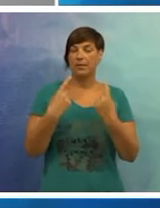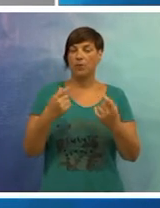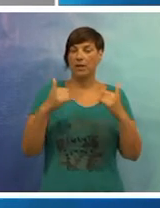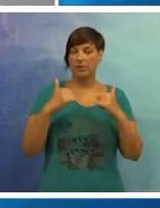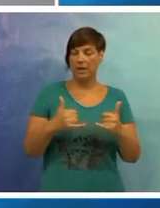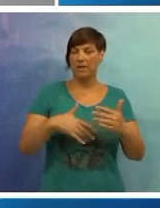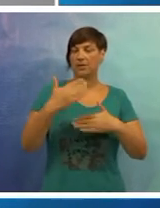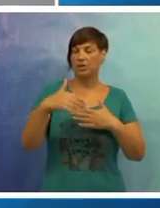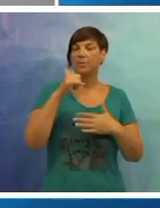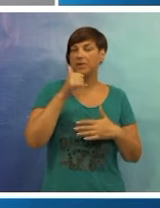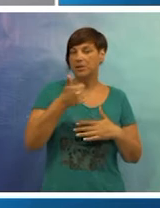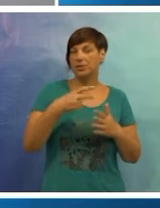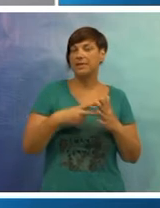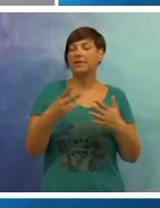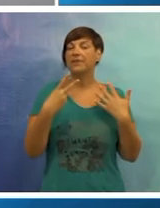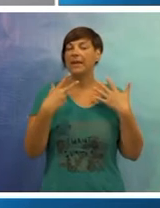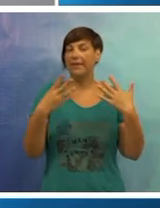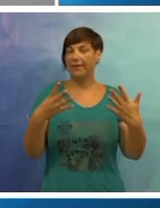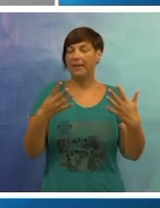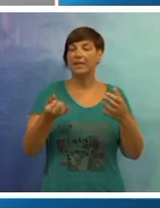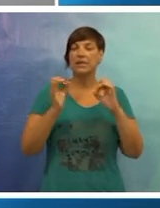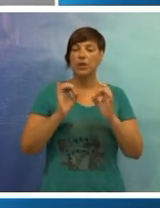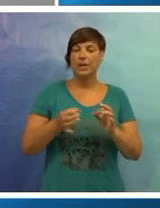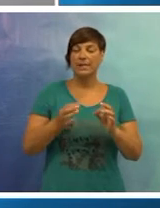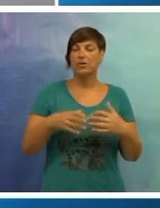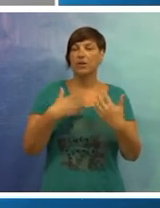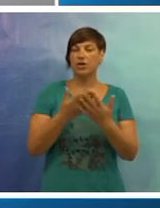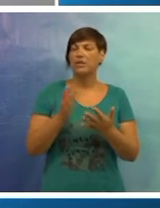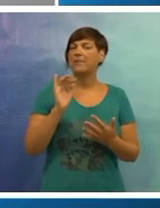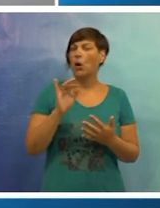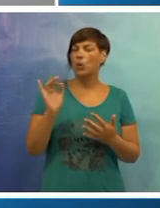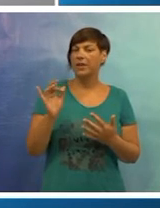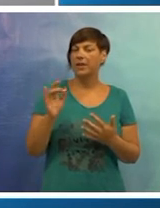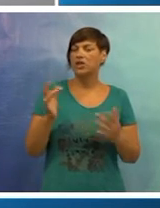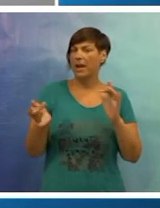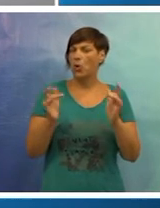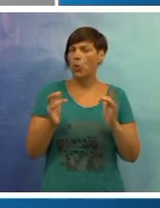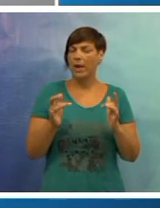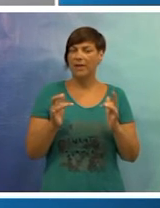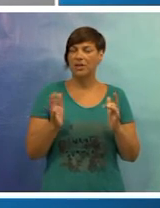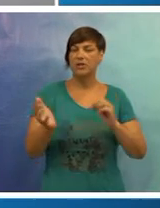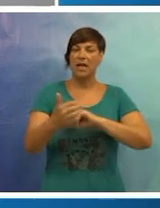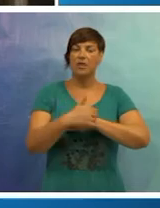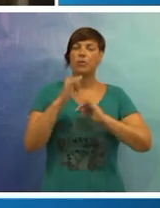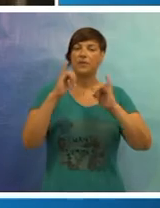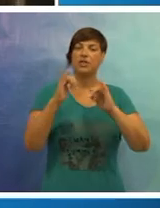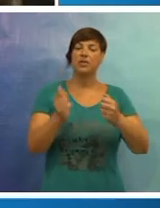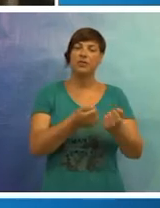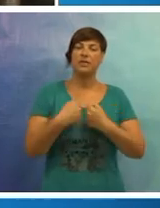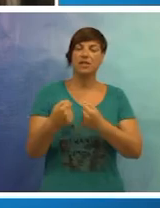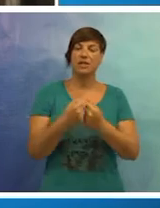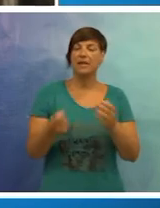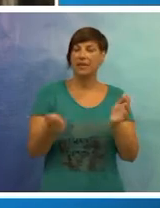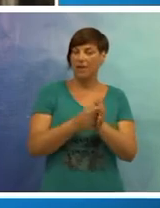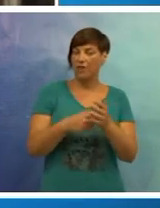malo situaciju danas i koja će biti sutra za 2019. godinu, sigurno da to sve utječe na konkurentnost. Dubrovačka